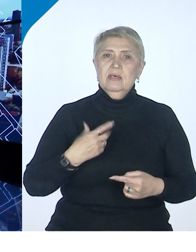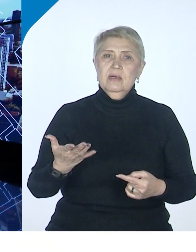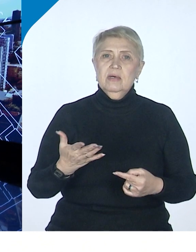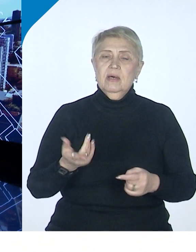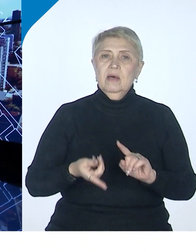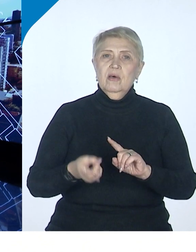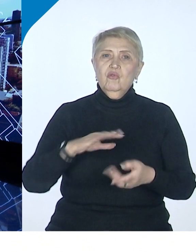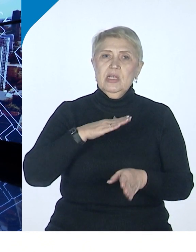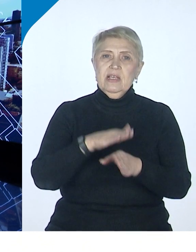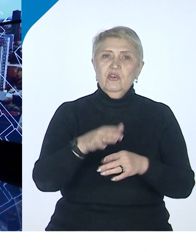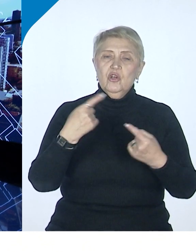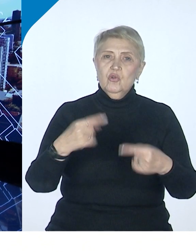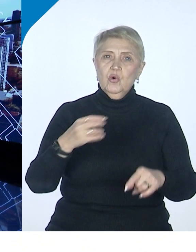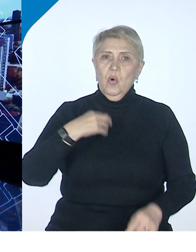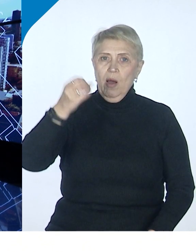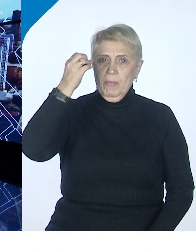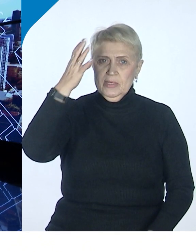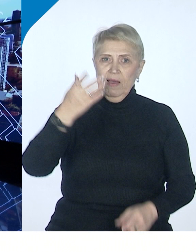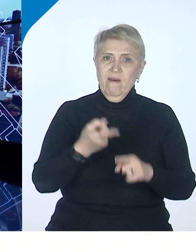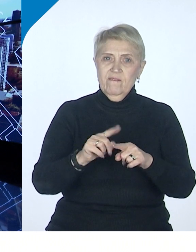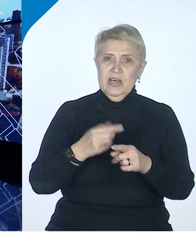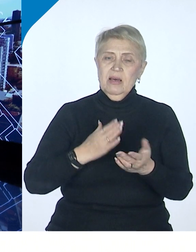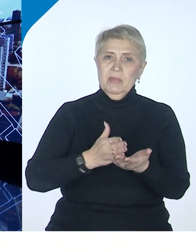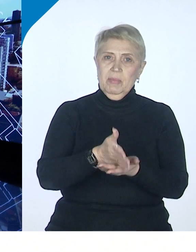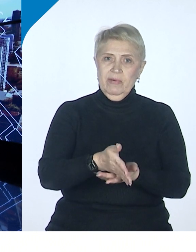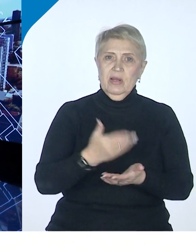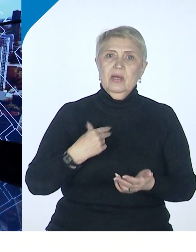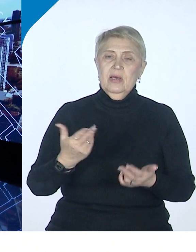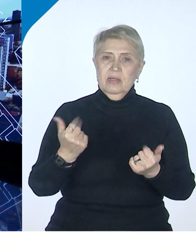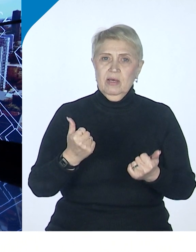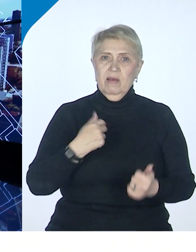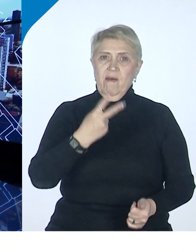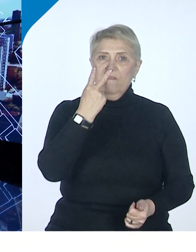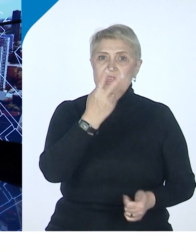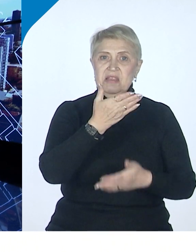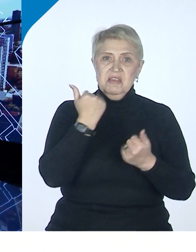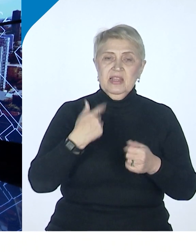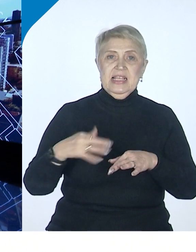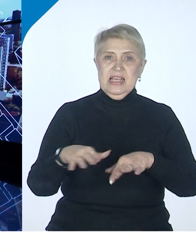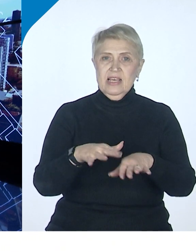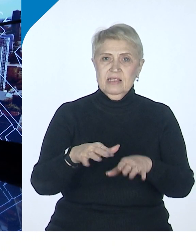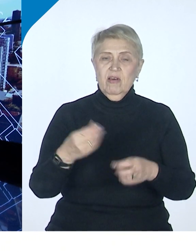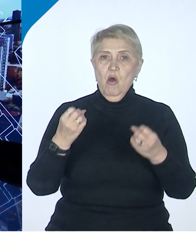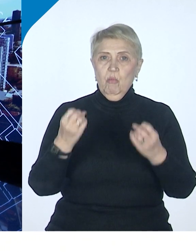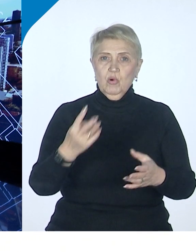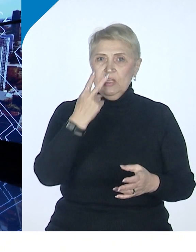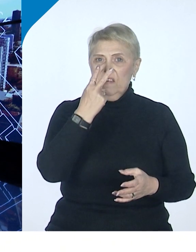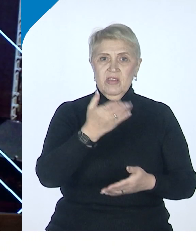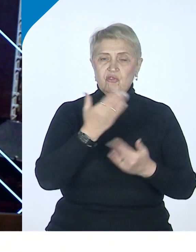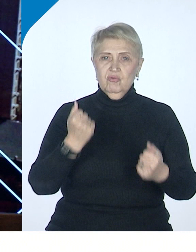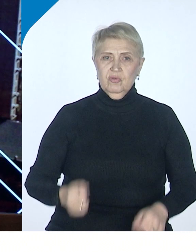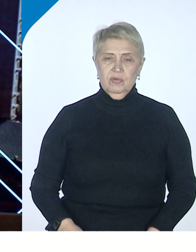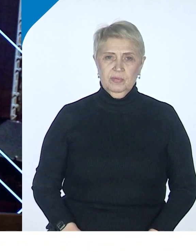другое образование. Вот в этом направлении вы видите? Вот в этом направлении я не вижу действий. Просто не вижу